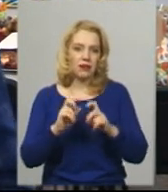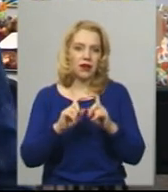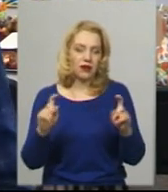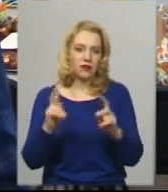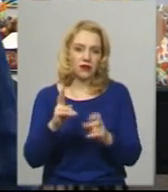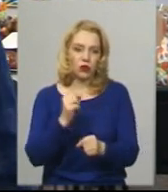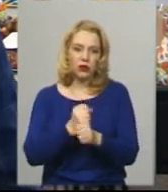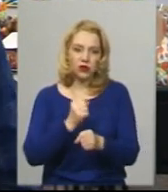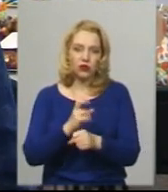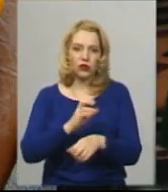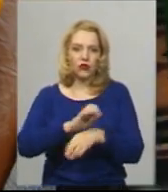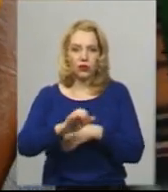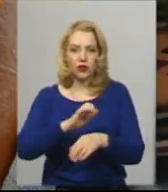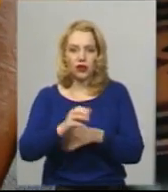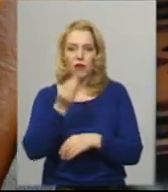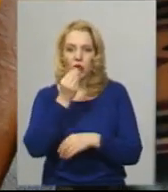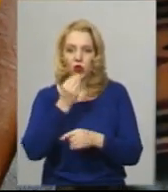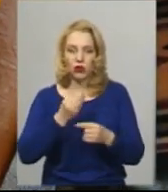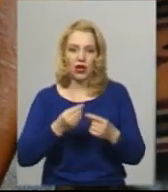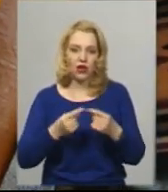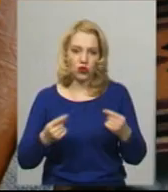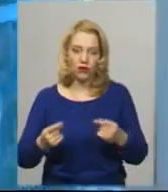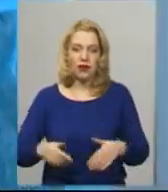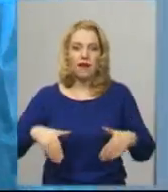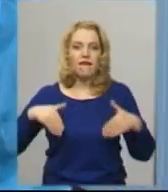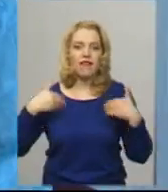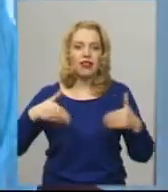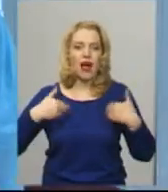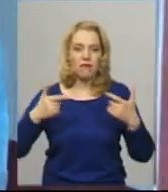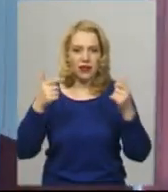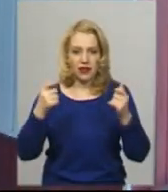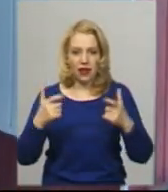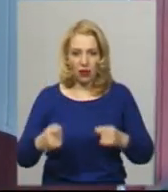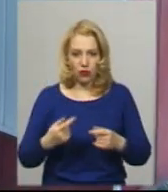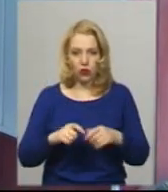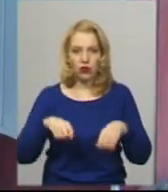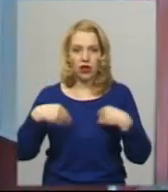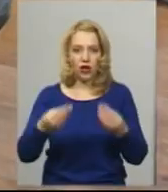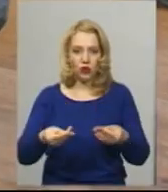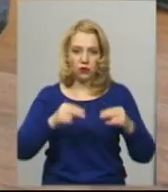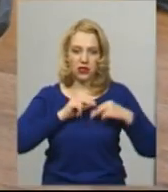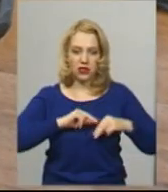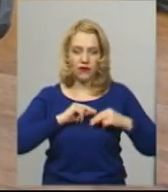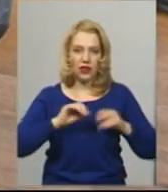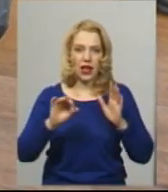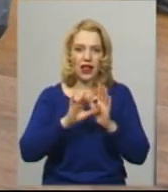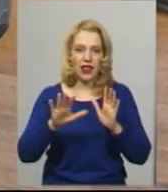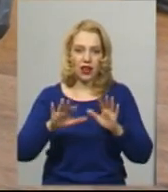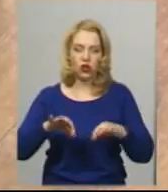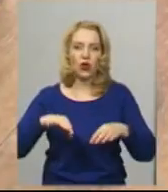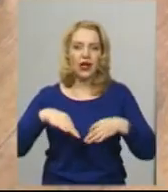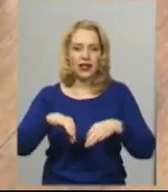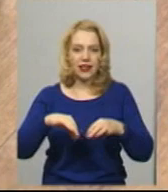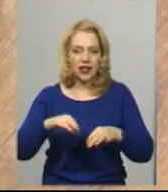виробники продуктів харчування. Вітамінні набори з минулого тижня роздають працівникам електротрансу та ЖКГ, які здійснюють дезінфекцію. Від